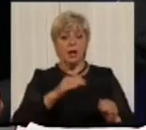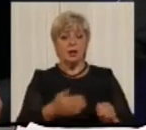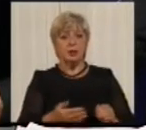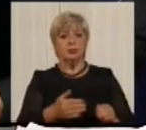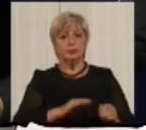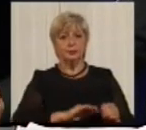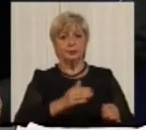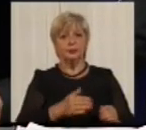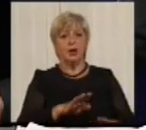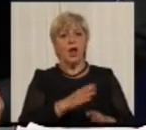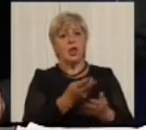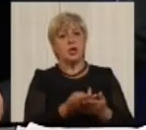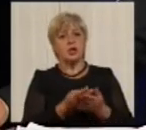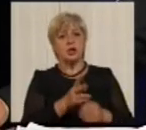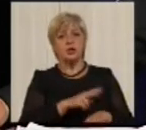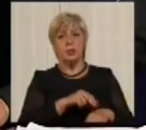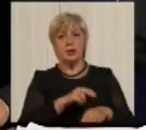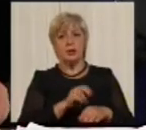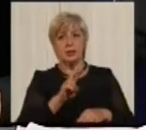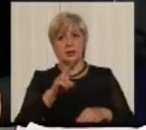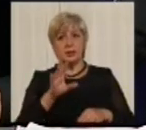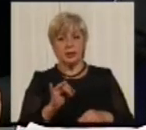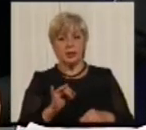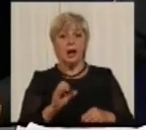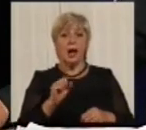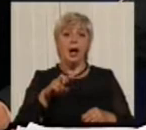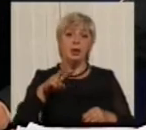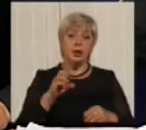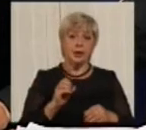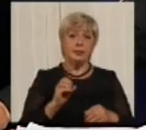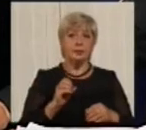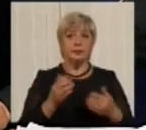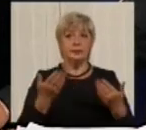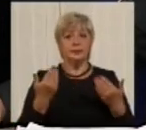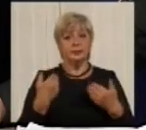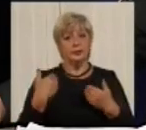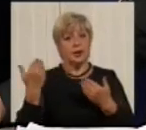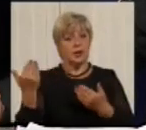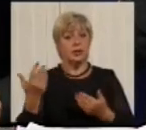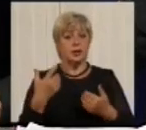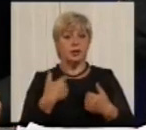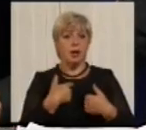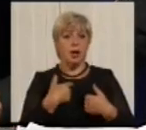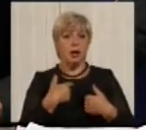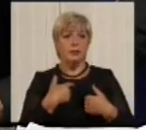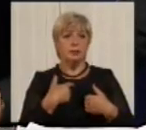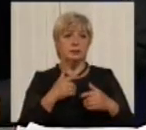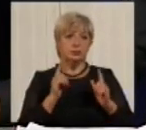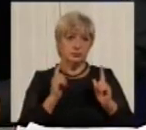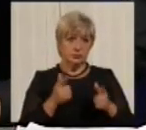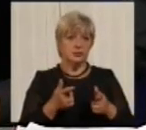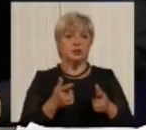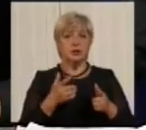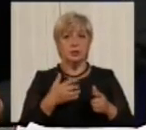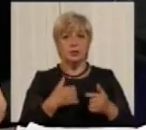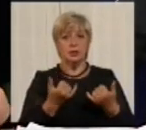І інші пристрої обмеження швидкості. Але я вимушений признатися, що зараз